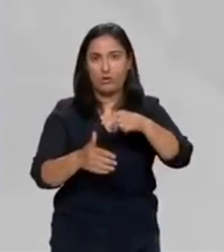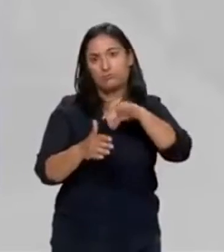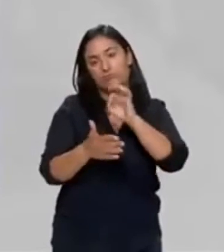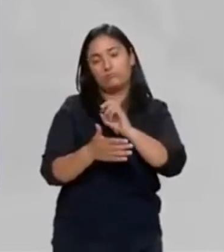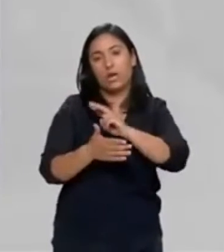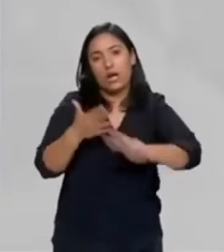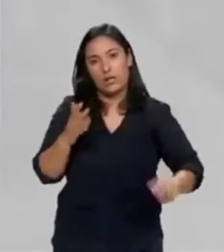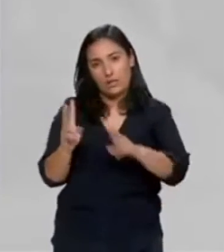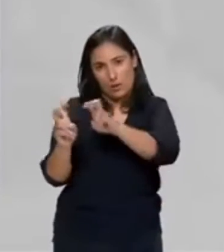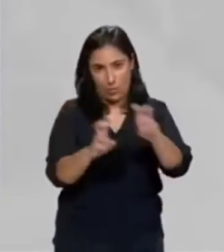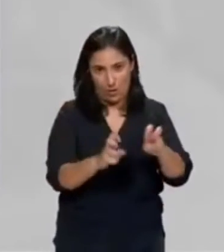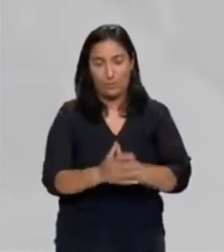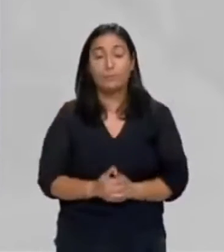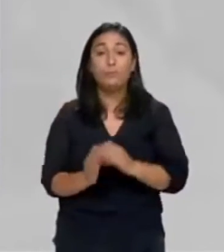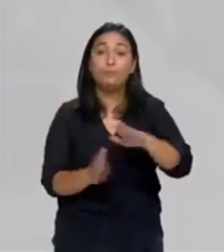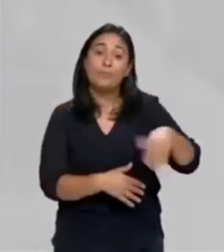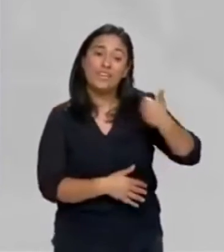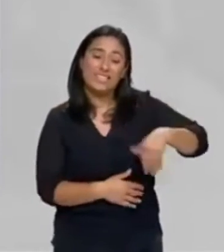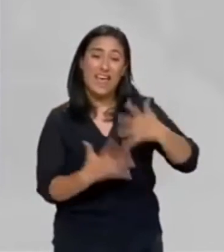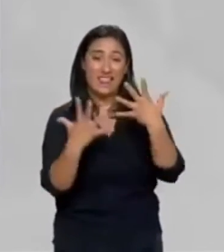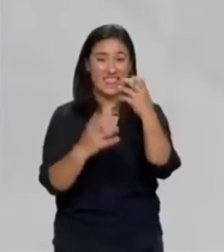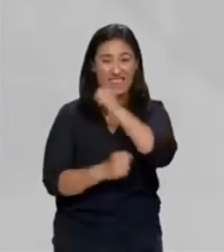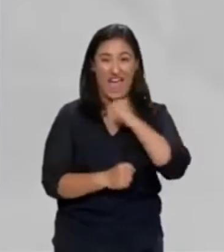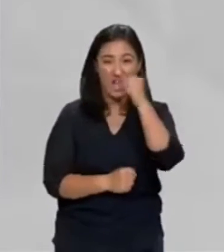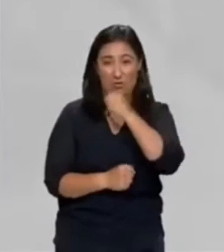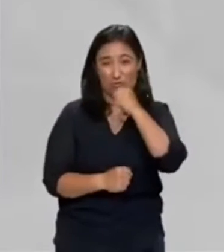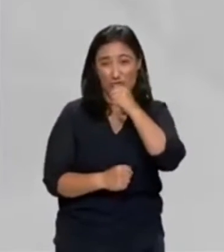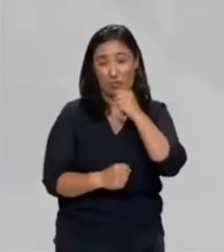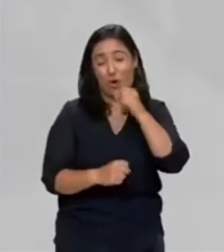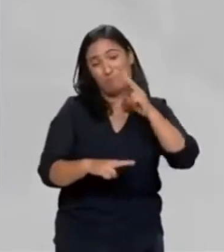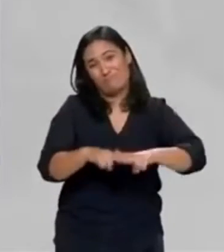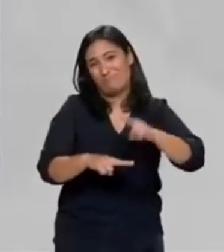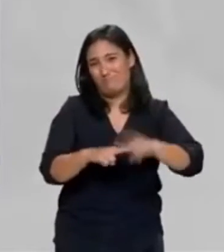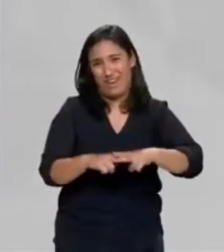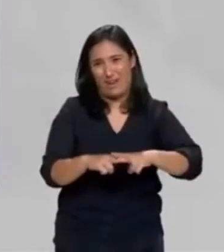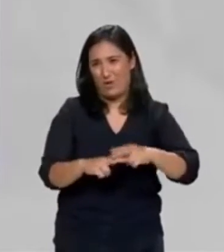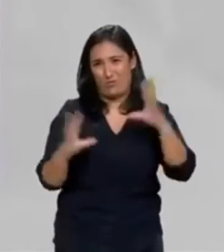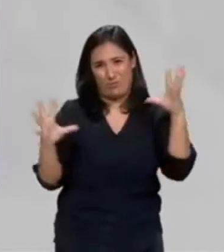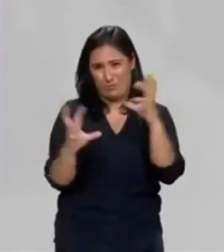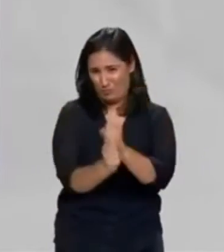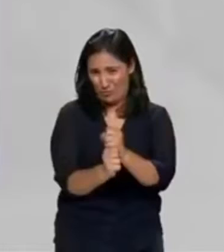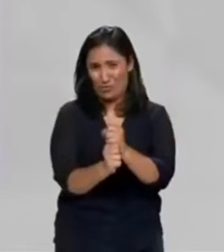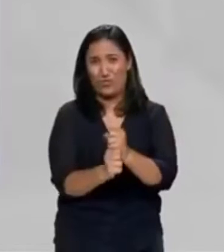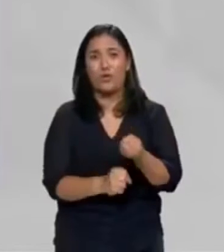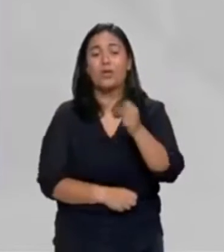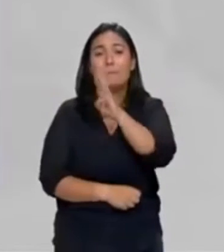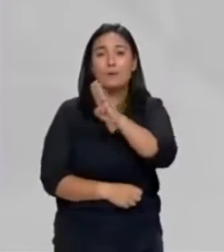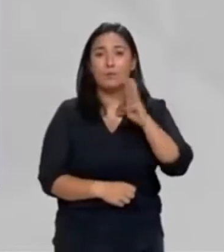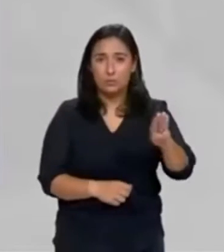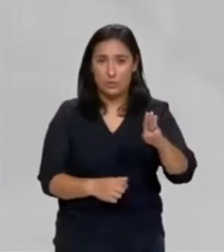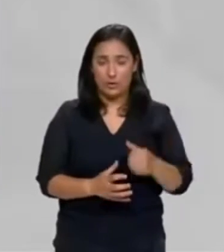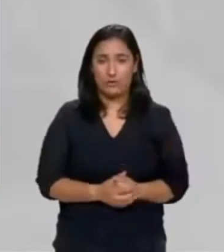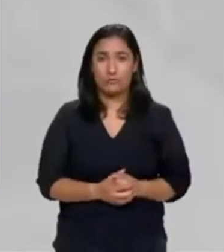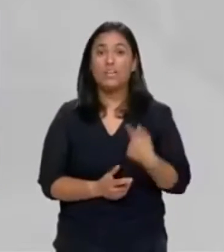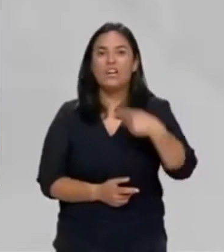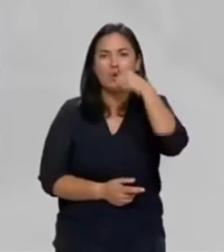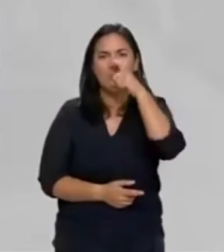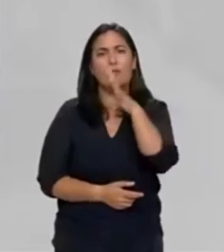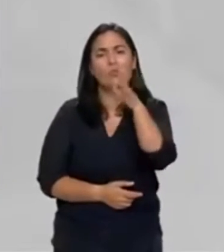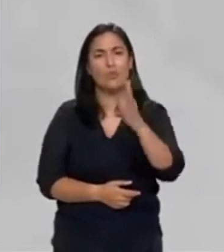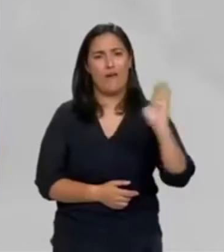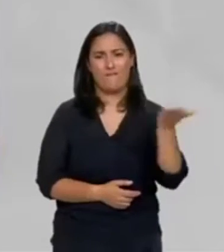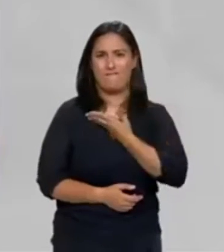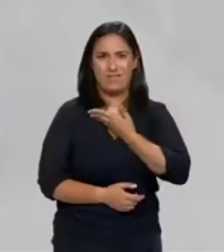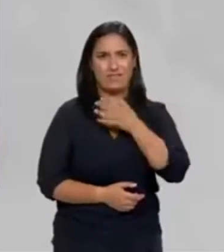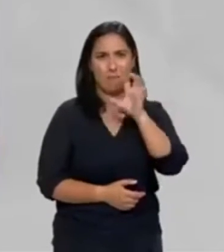Atrás vai quedar o decenio negro do Partido Popular, que no futuro recordaremos polo dano que ten feito este